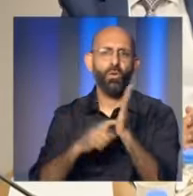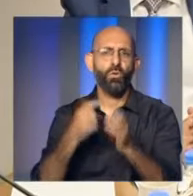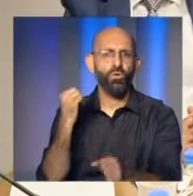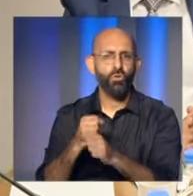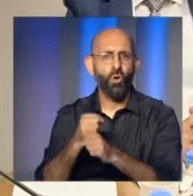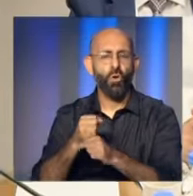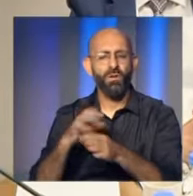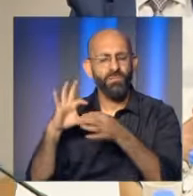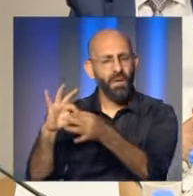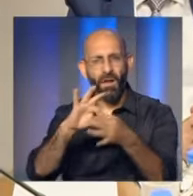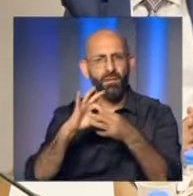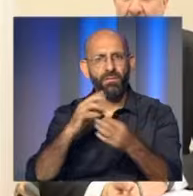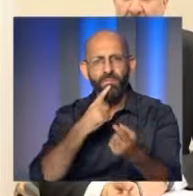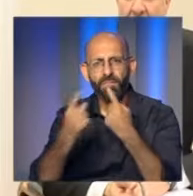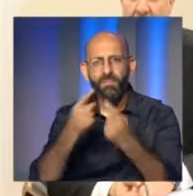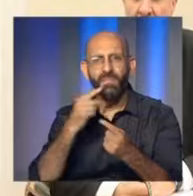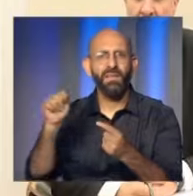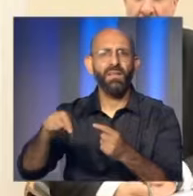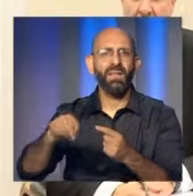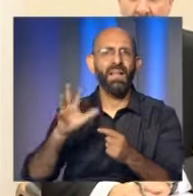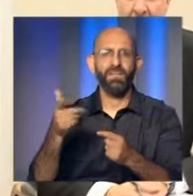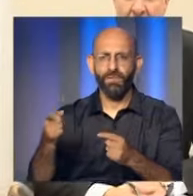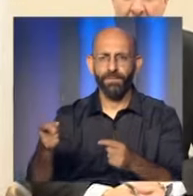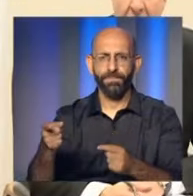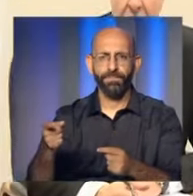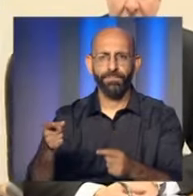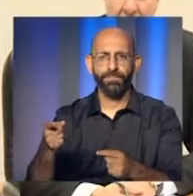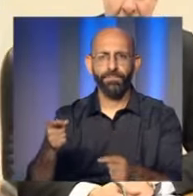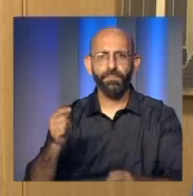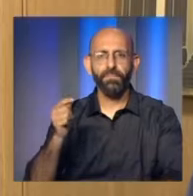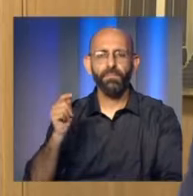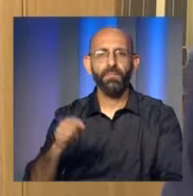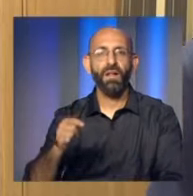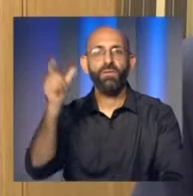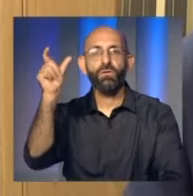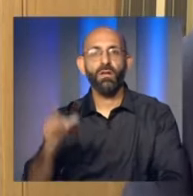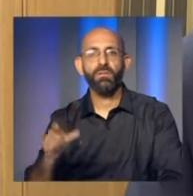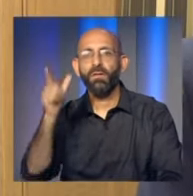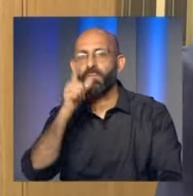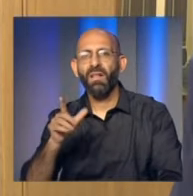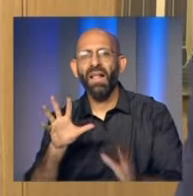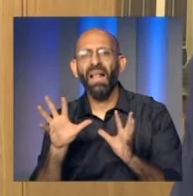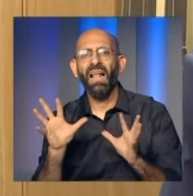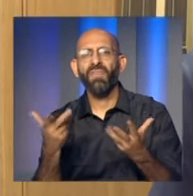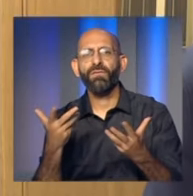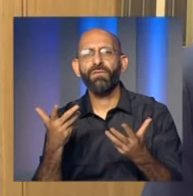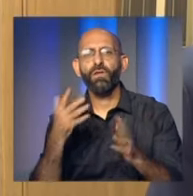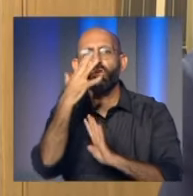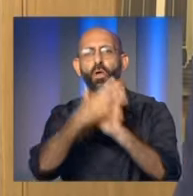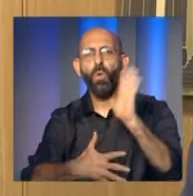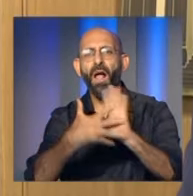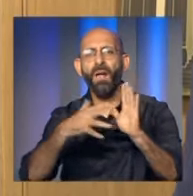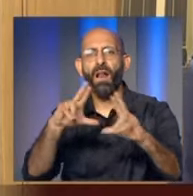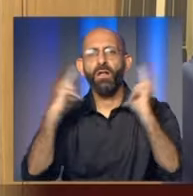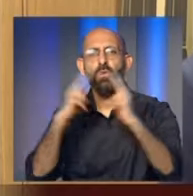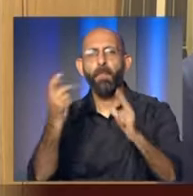حصباني عدم قبول أي مرسوم أو قانون محال من حكومة تصريف أعمال كيف مطروح اليوم على اللجنة المال والموازنة